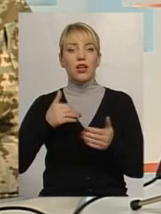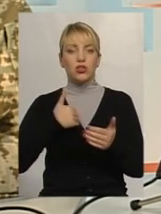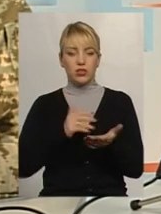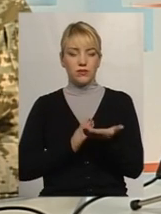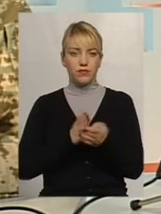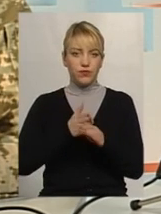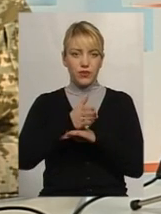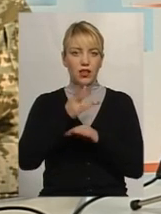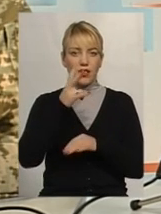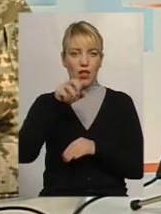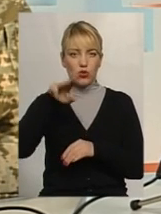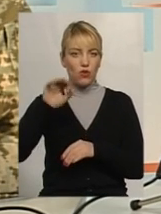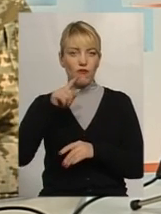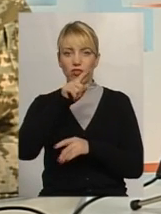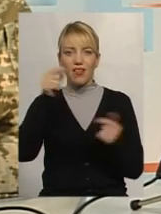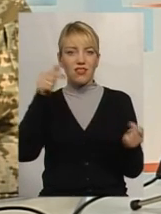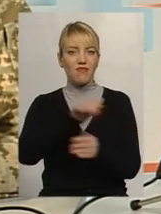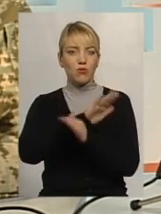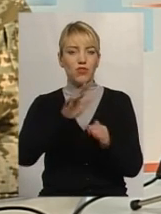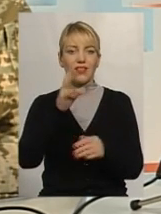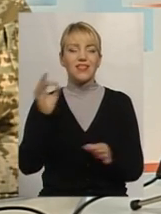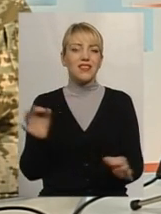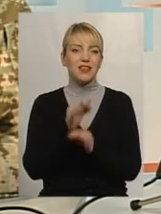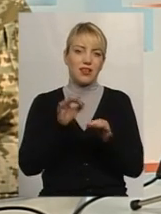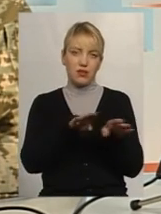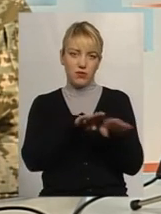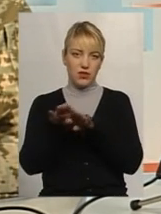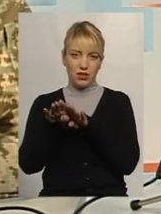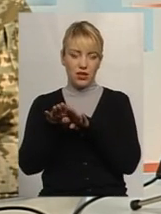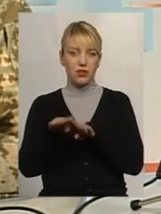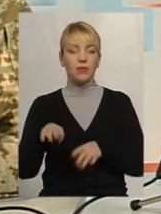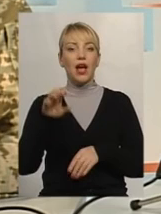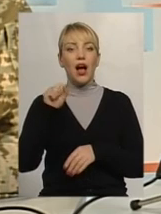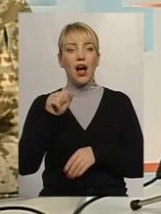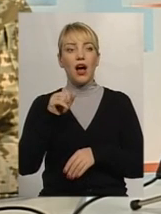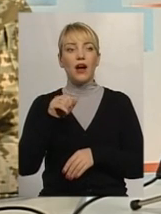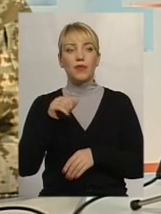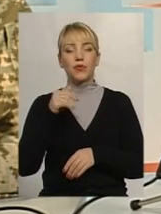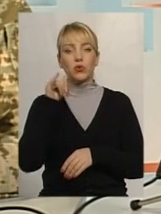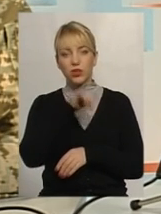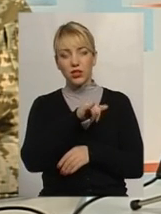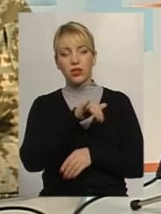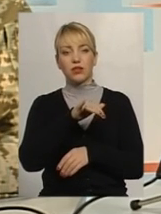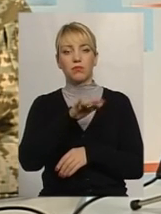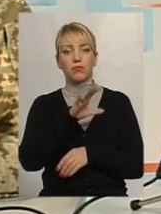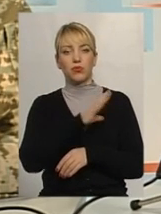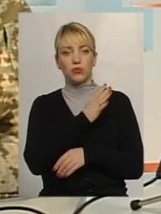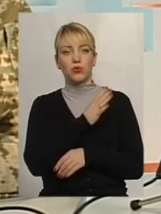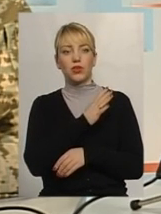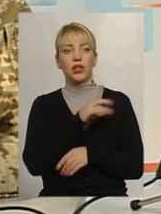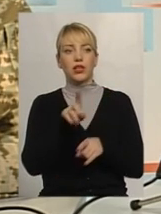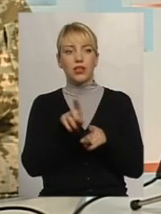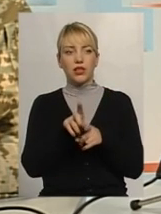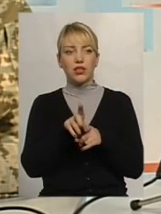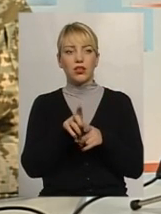НАТО в свій час, вона не відповідала жодним стандартам. Але по Туреччині не ходили такі групи